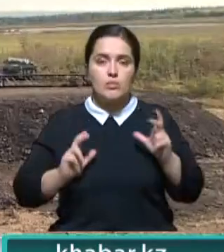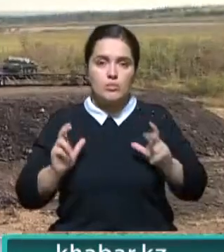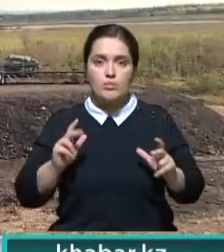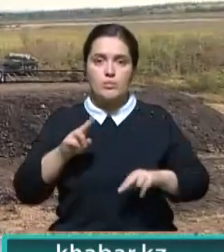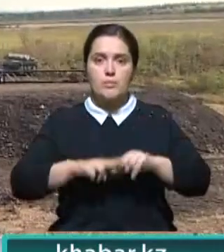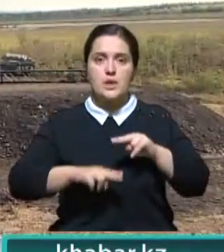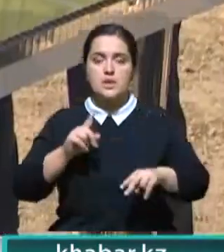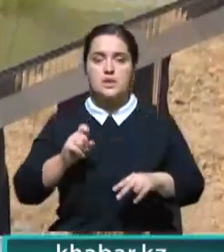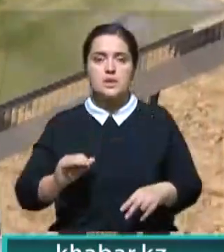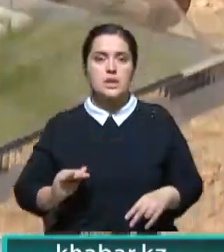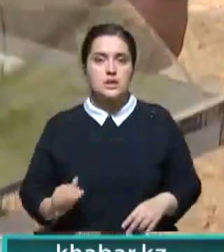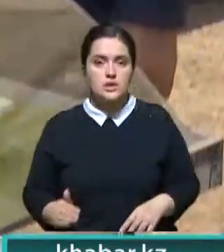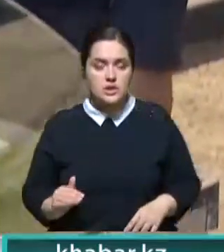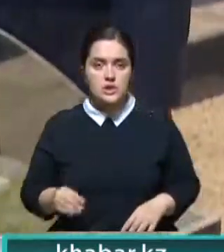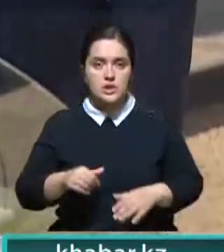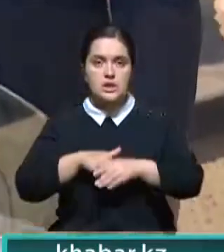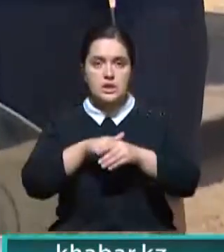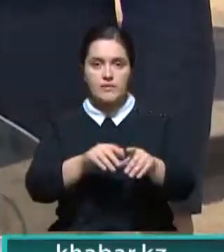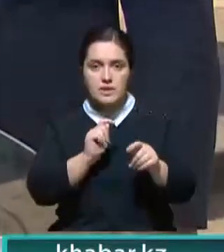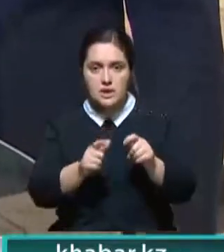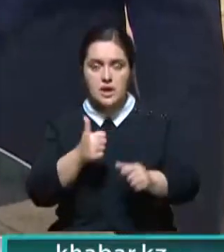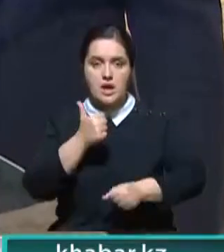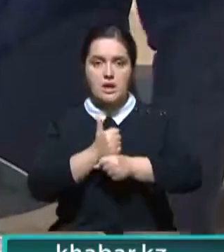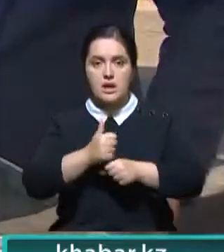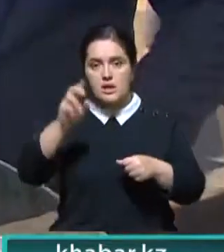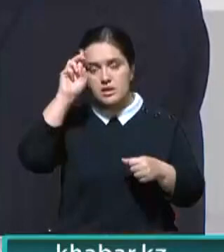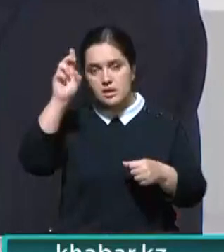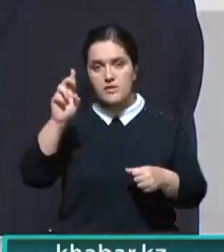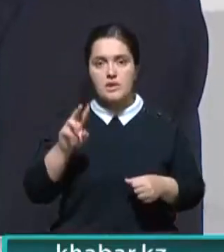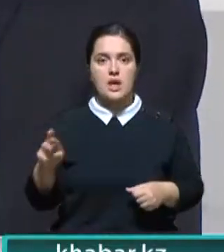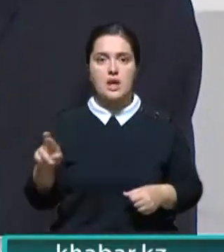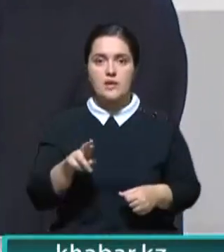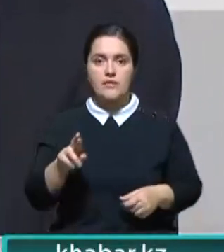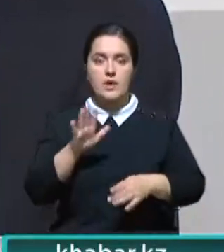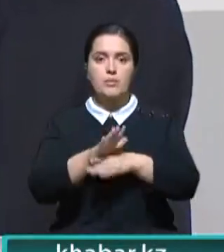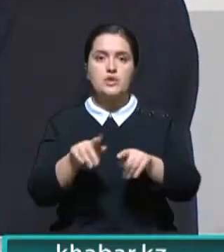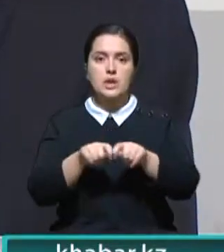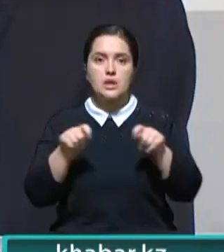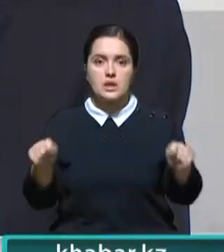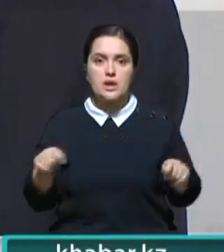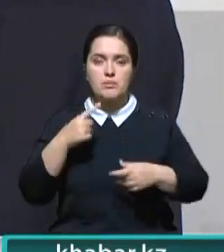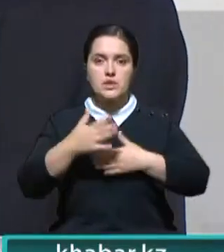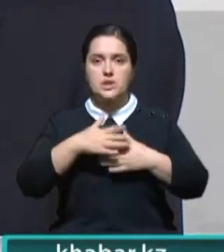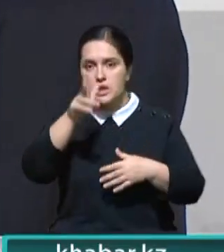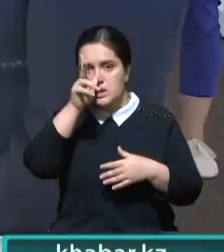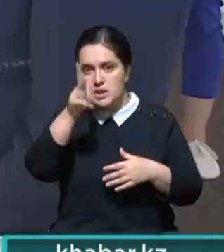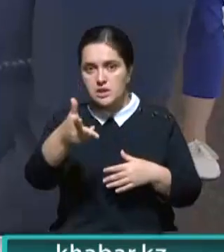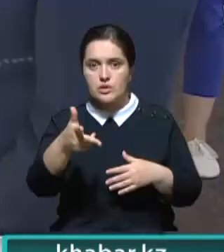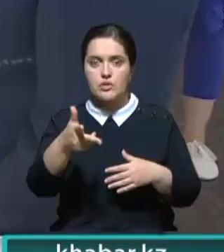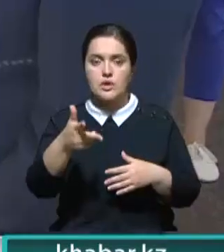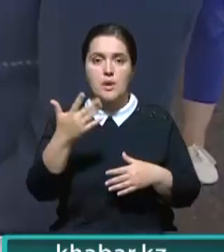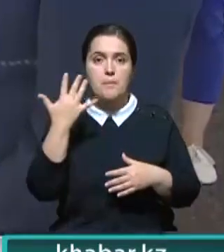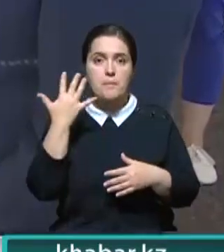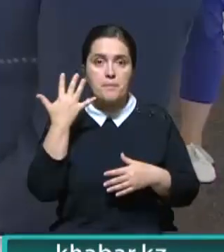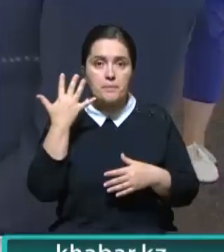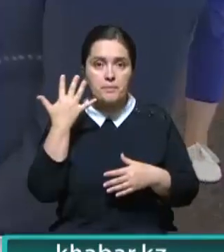Кампус университета будет построен за частные инвестиции. И напомню, что глава государства в январе поручила открыть в стране в ближайшие